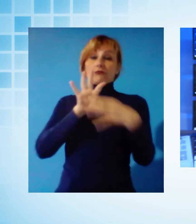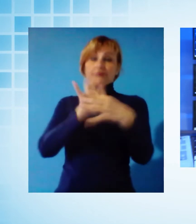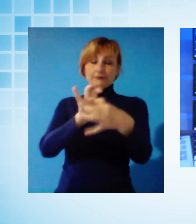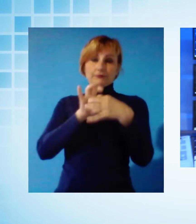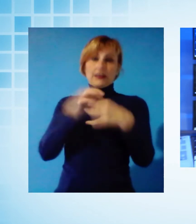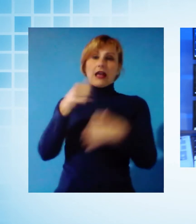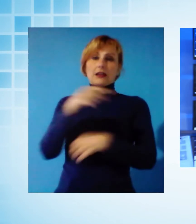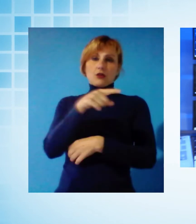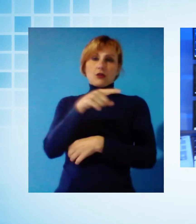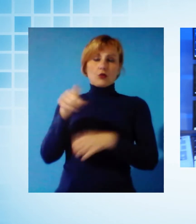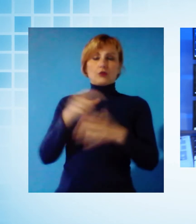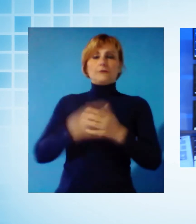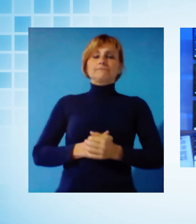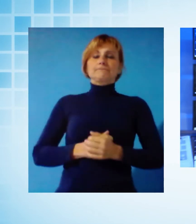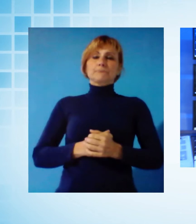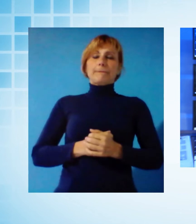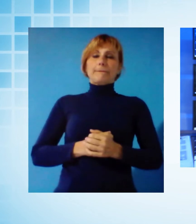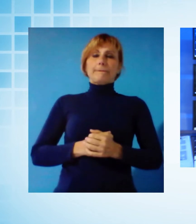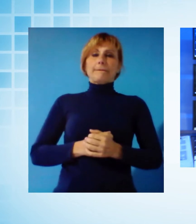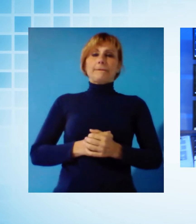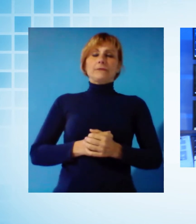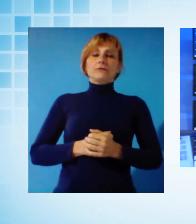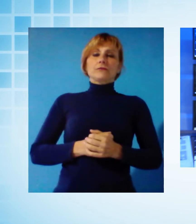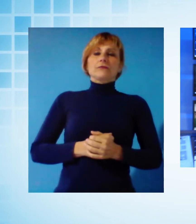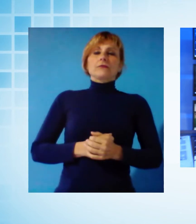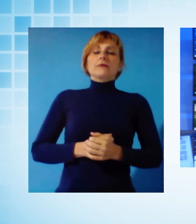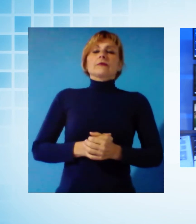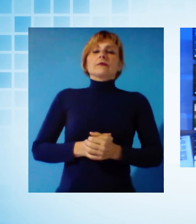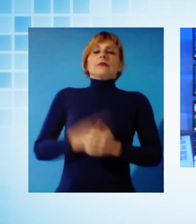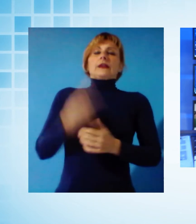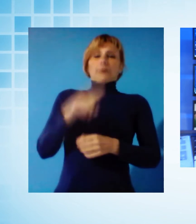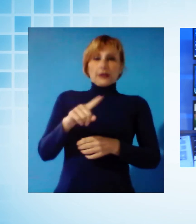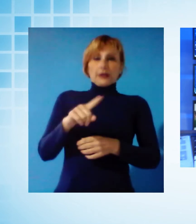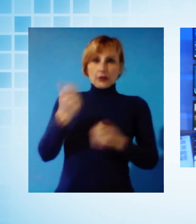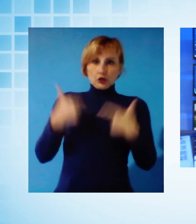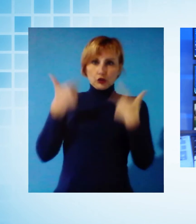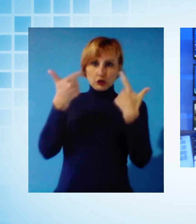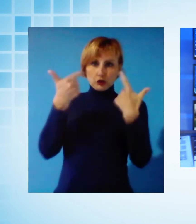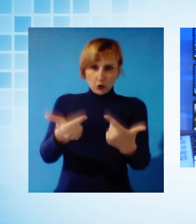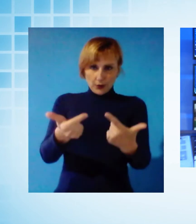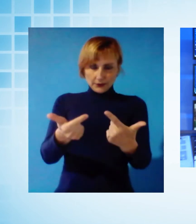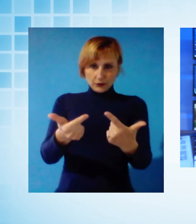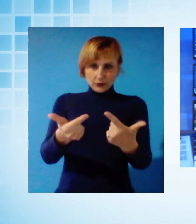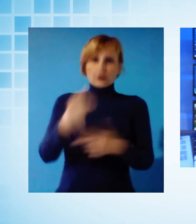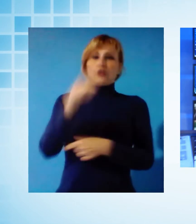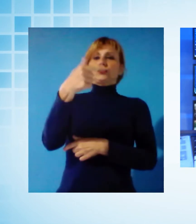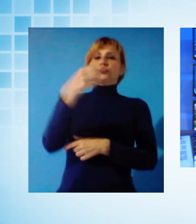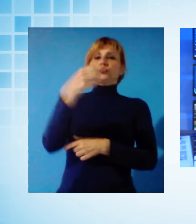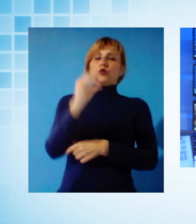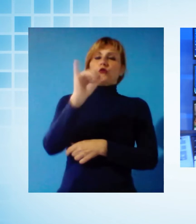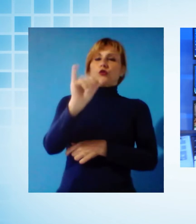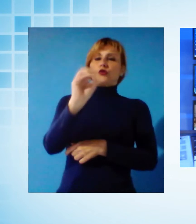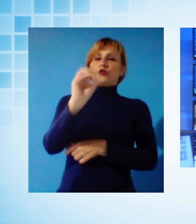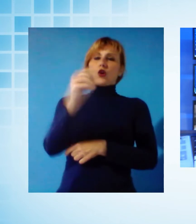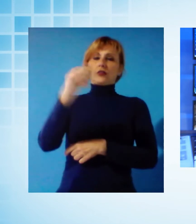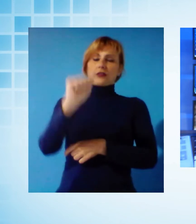E sempre per quanto riguarda la questione donazioni, Toyota Italia ha deciso di donare due Iaris alle sezioni